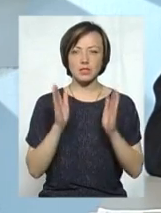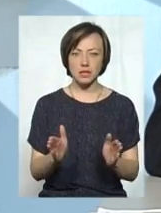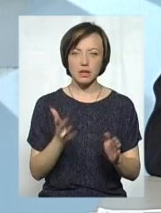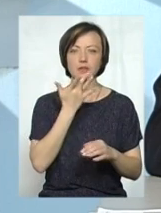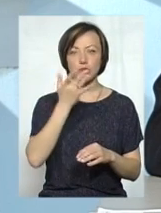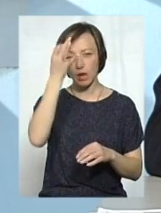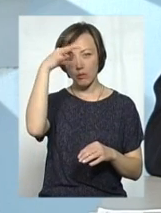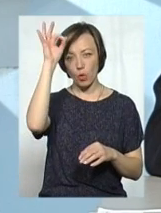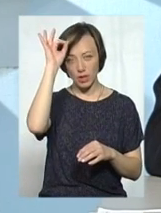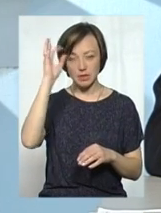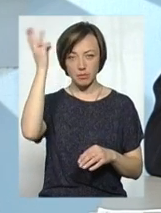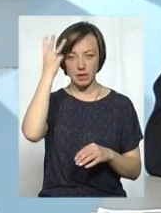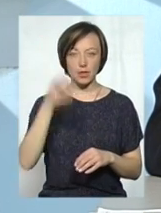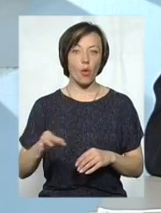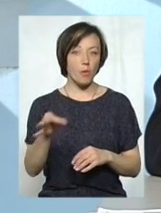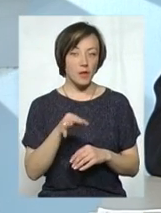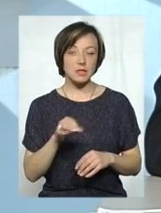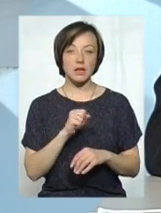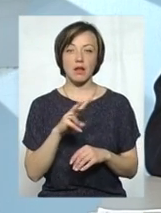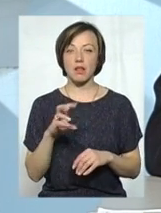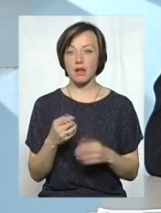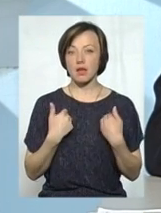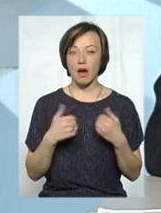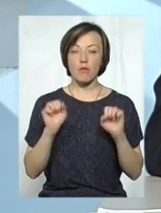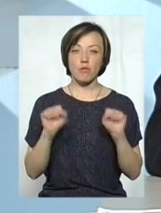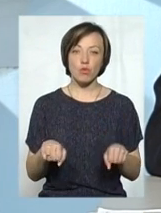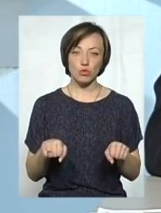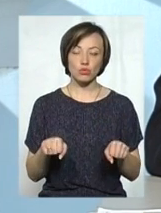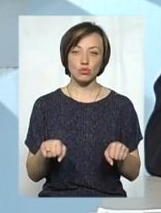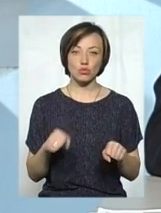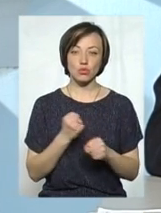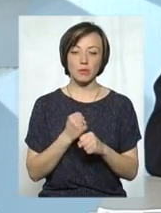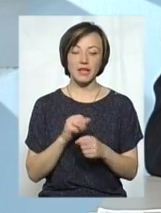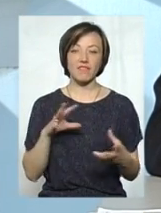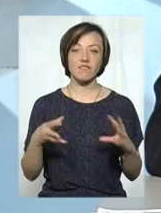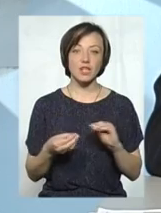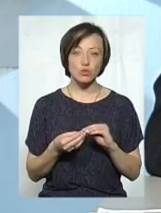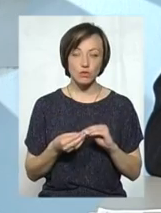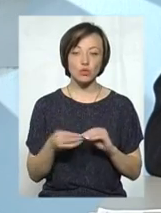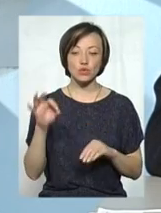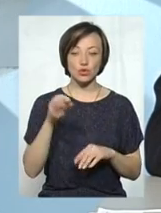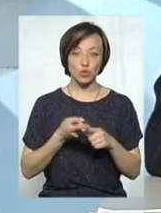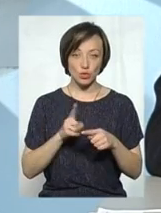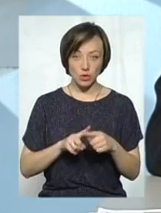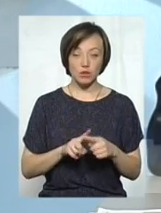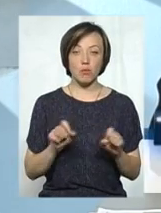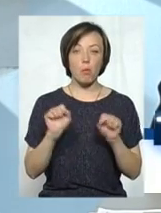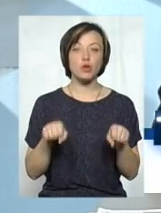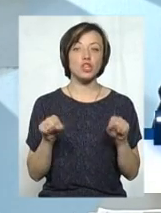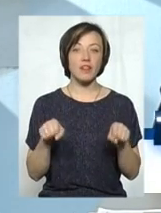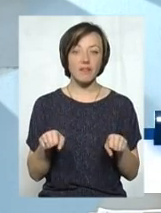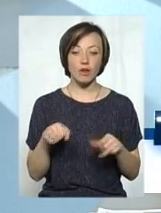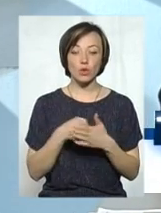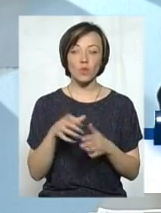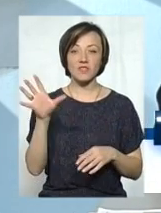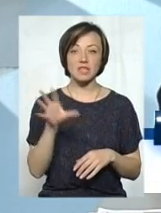національної поліції Хмельницької області, але я можу зробити висновок власне з цього, що, можливо, до